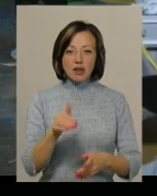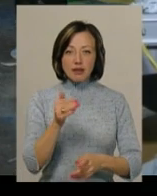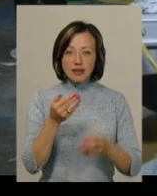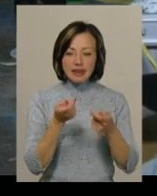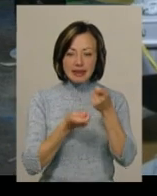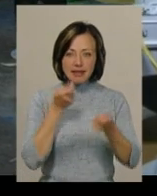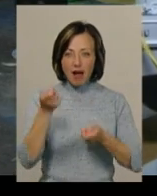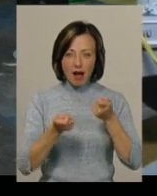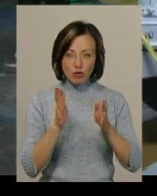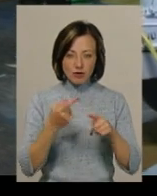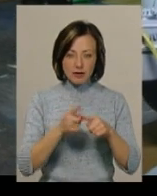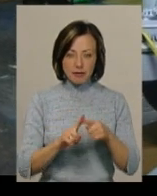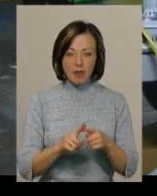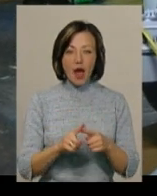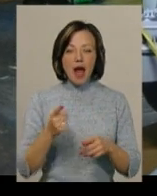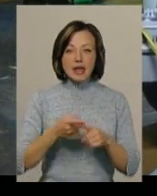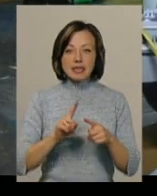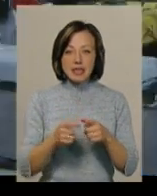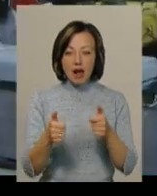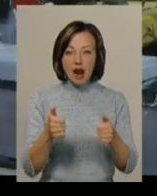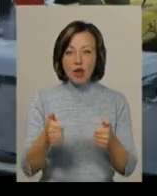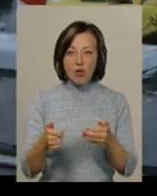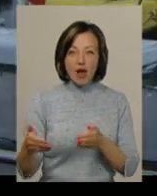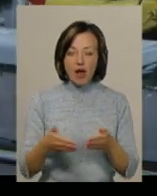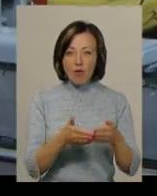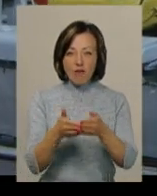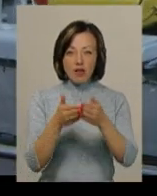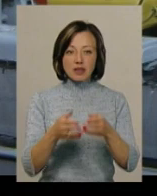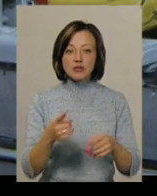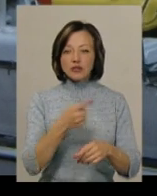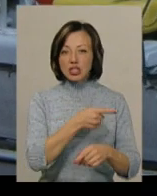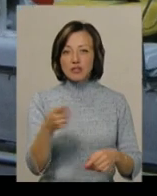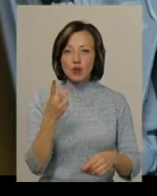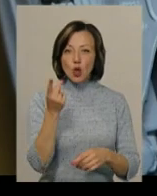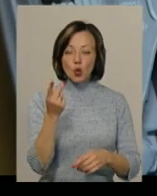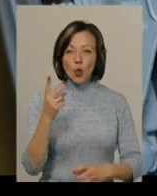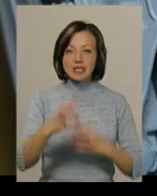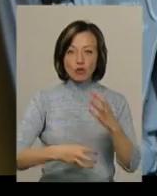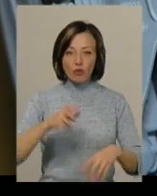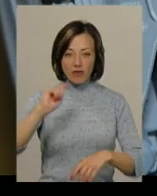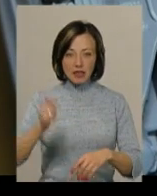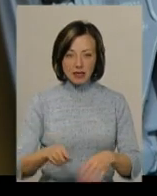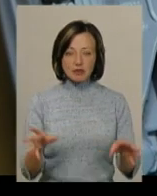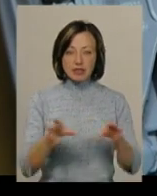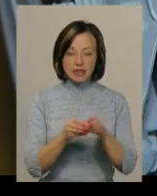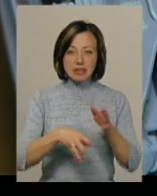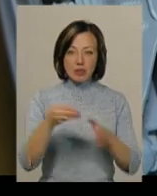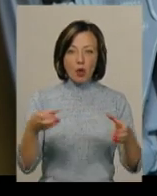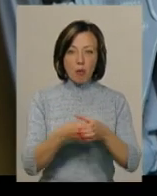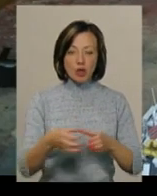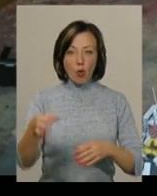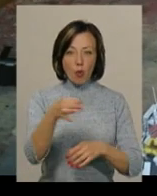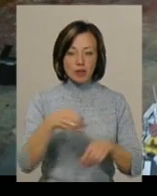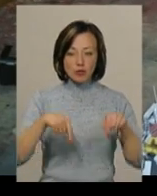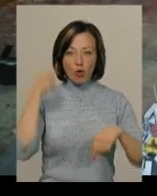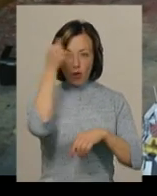в цій моделі. А це радіокеровані моделі німецьких торпедних катерів часів Другої світової. Із ними Юрій Гаркавенко та збірне судномоделістів області